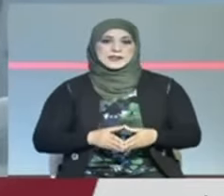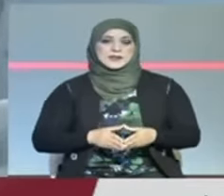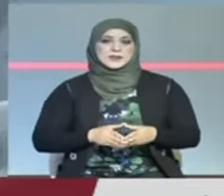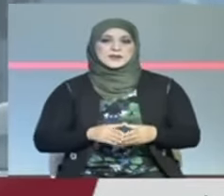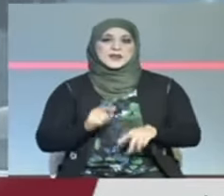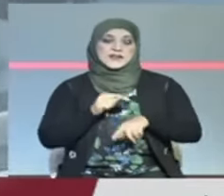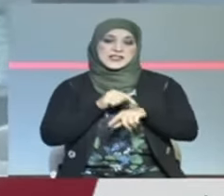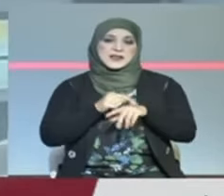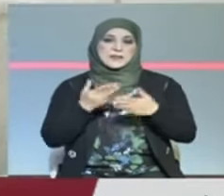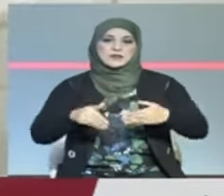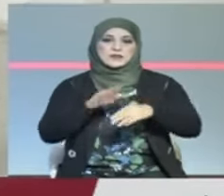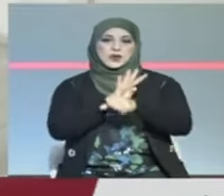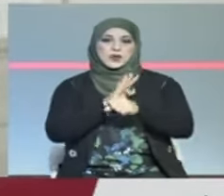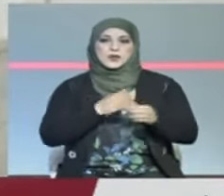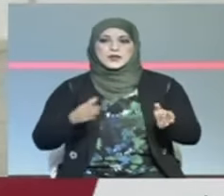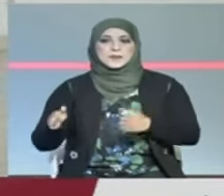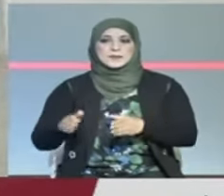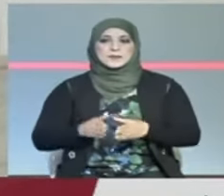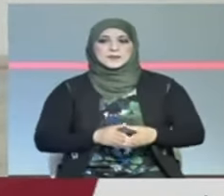في زمن كورونا